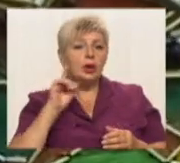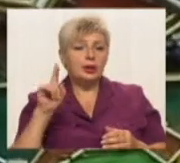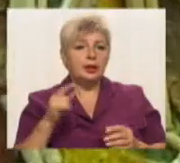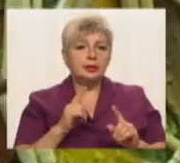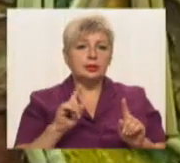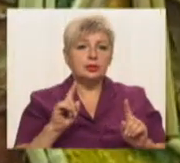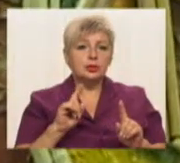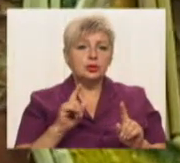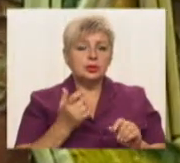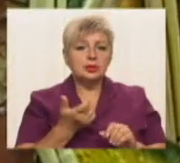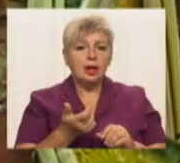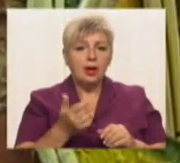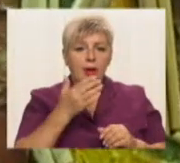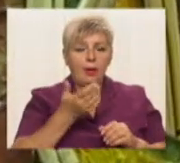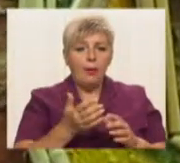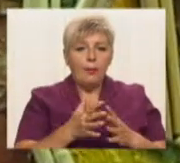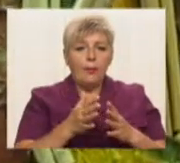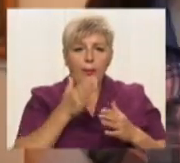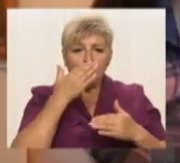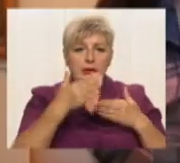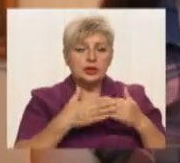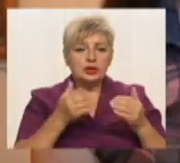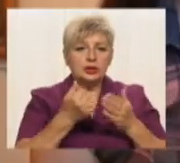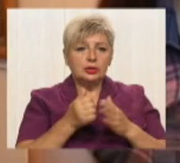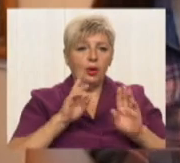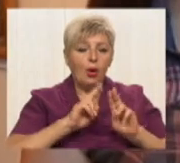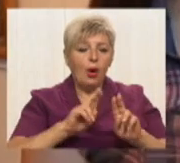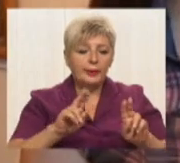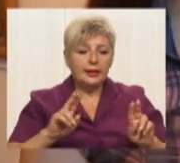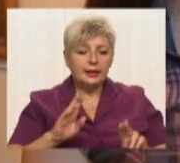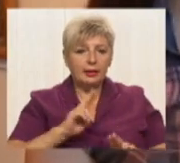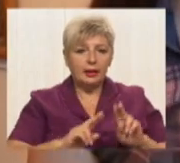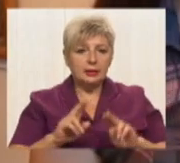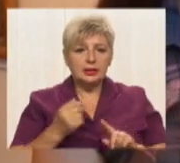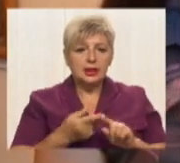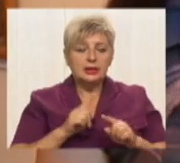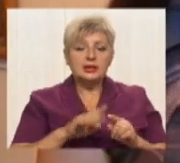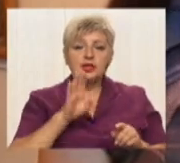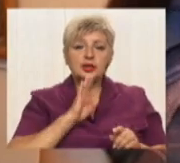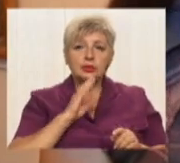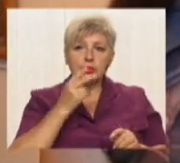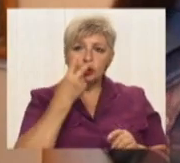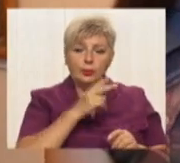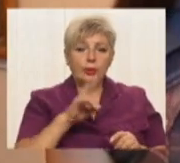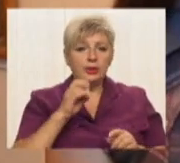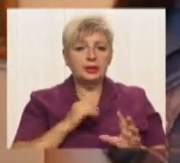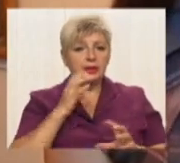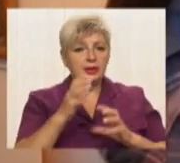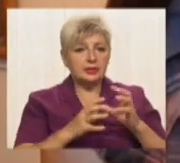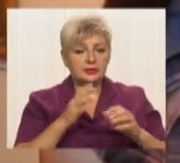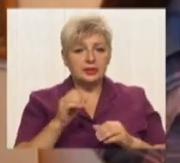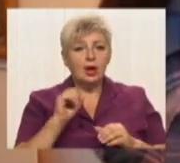ближче до аплікації. Жіночий почерк – це жіночий погляд на світ Григорія Івановича. Це дійсно